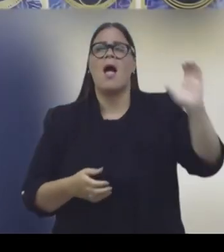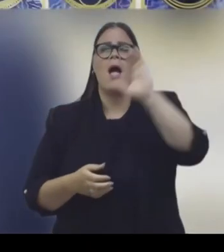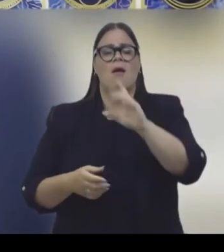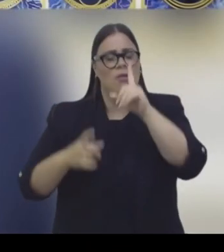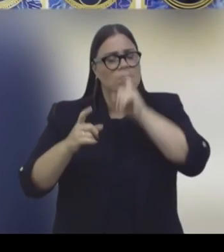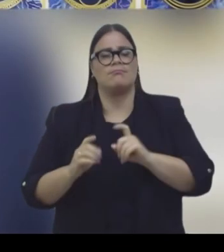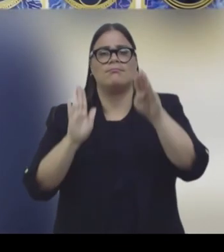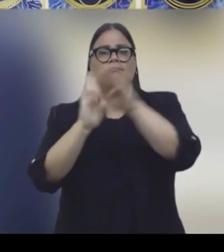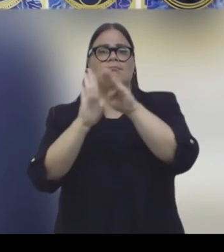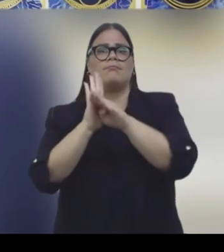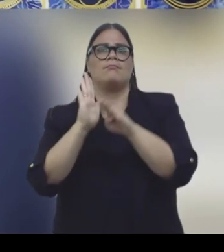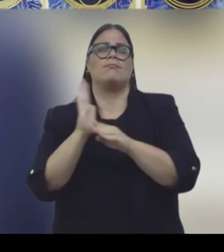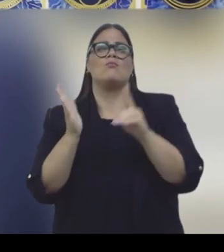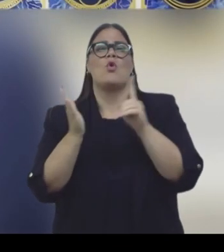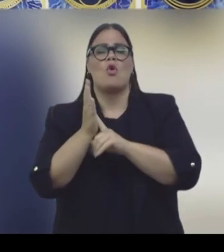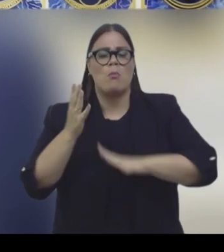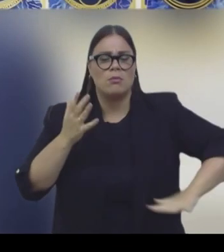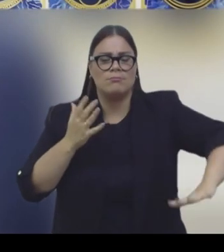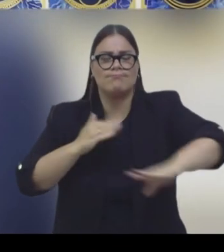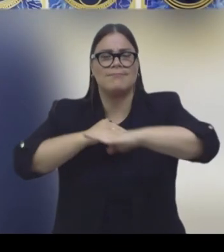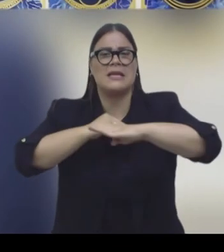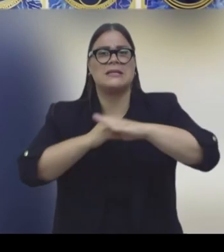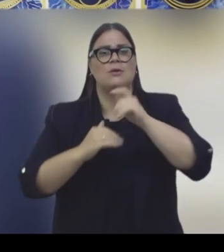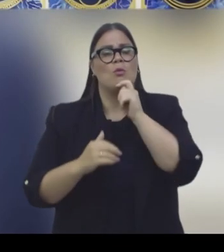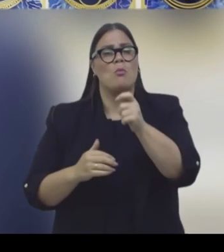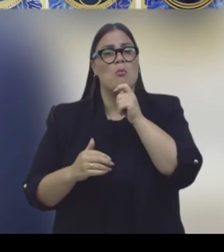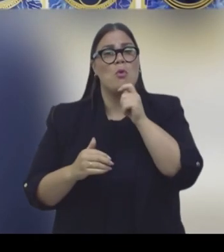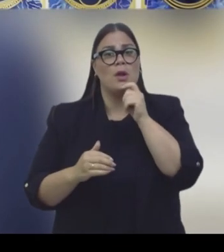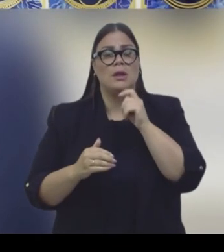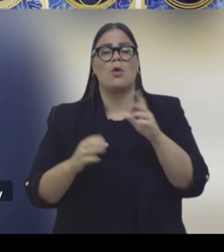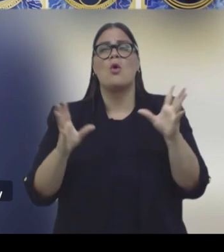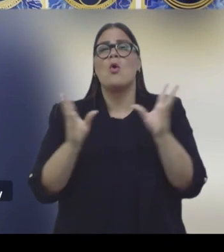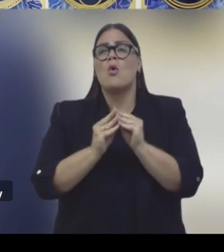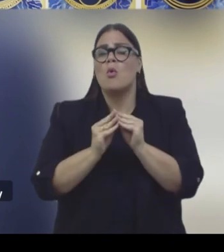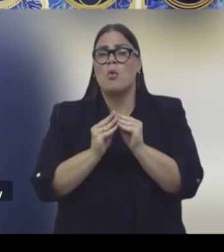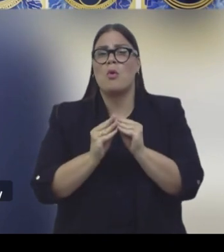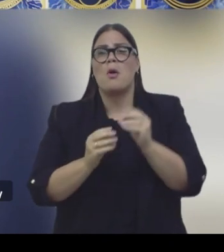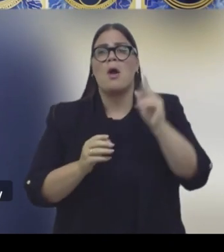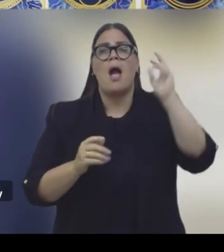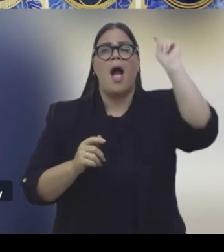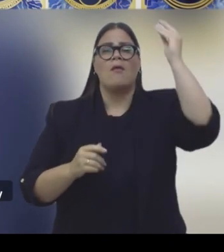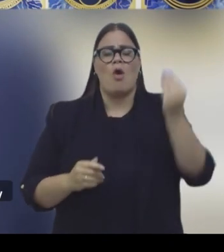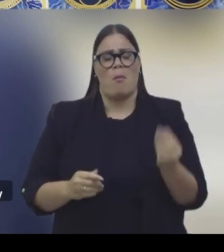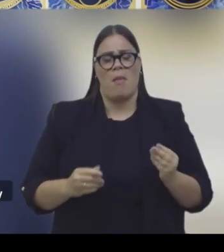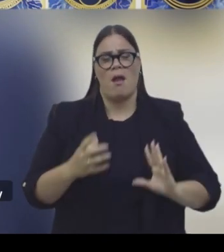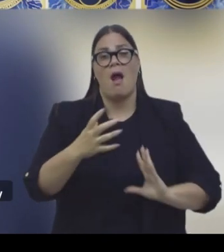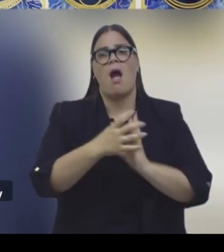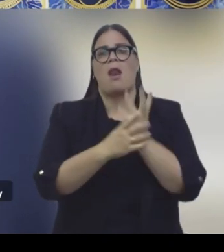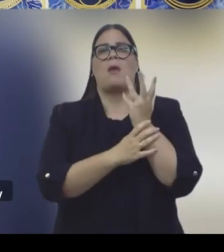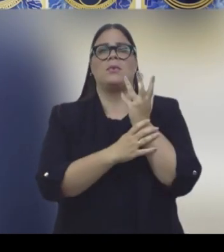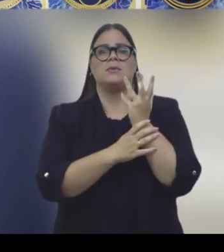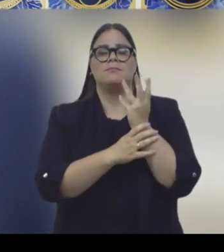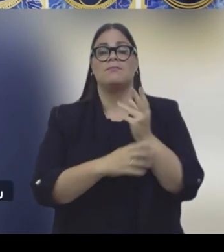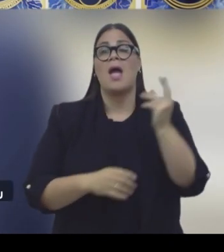Στην Ευρώπη είναι ανάγκη να τεθεί ένα γεωστρατηγικό και γεωπολιτικό σύστημα με κέντρο το όφελος των πολιτών και την ίδια την